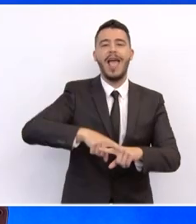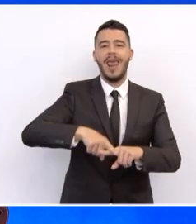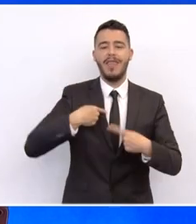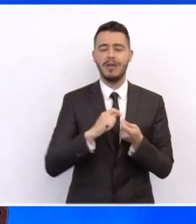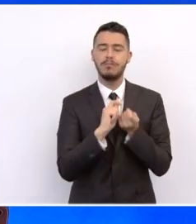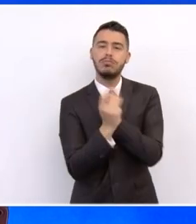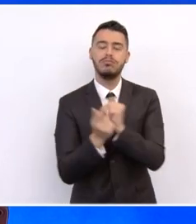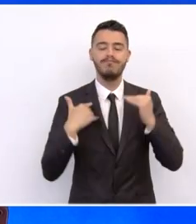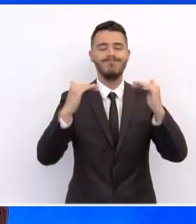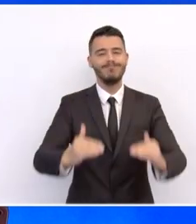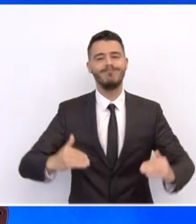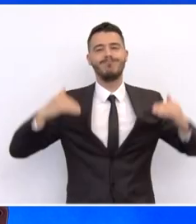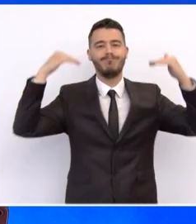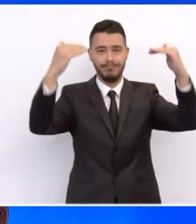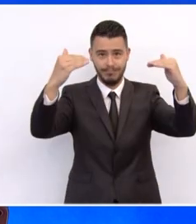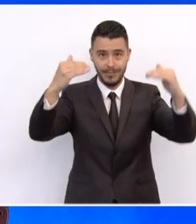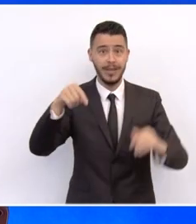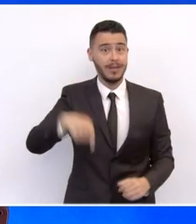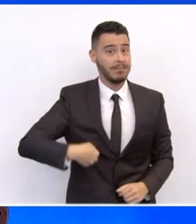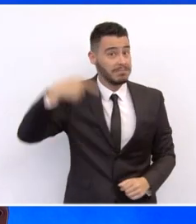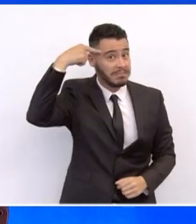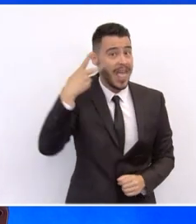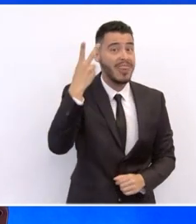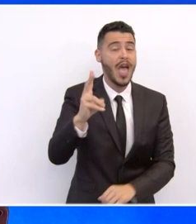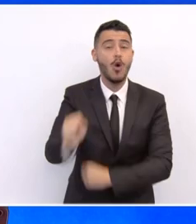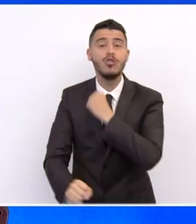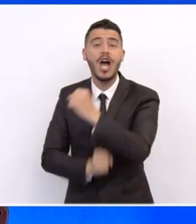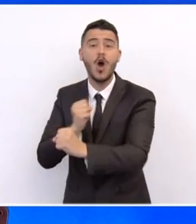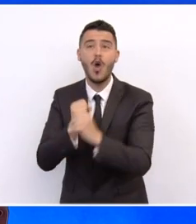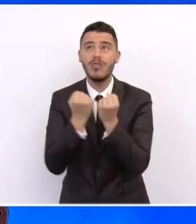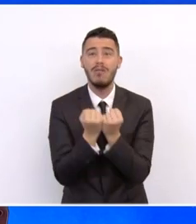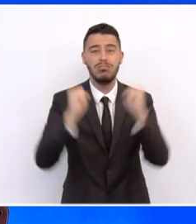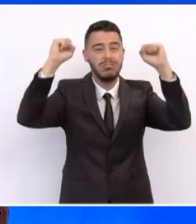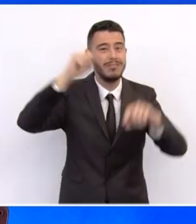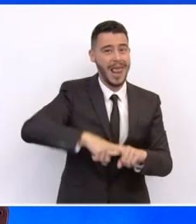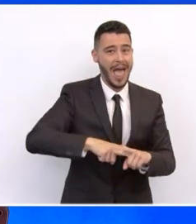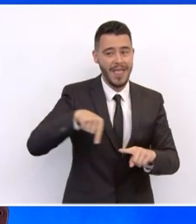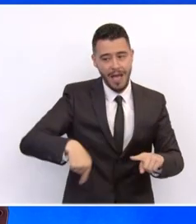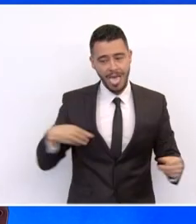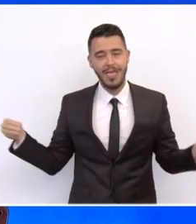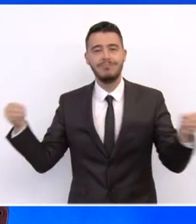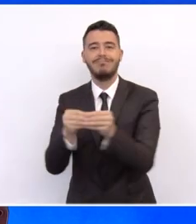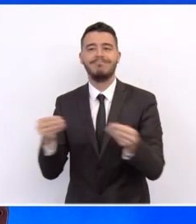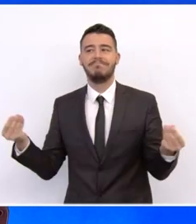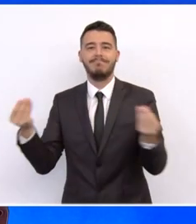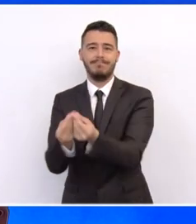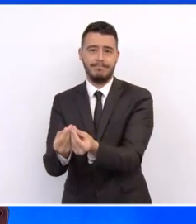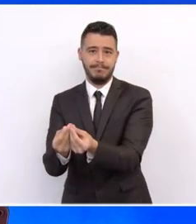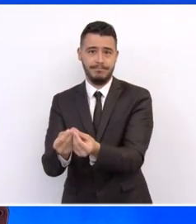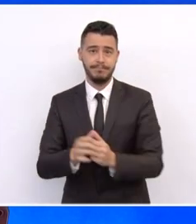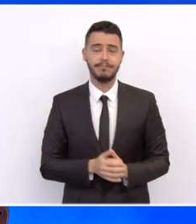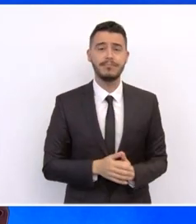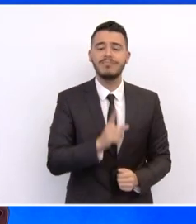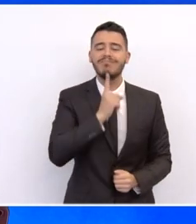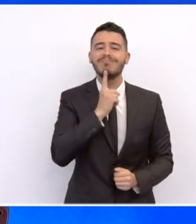ακριβώς πάνω στη συμπλήρωση 200 χρόνων από τον αγώνα της ανεξαρτησίας. Ποια είναι η θεμελιώδης διαφορά του εξαετούς ανατυξιακού